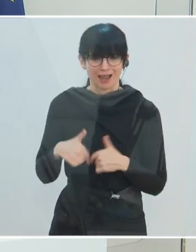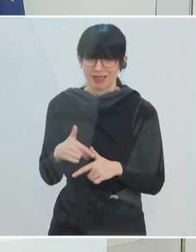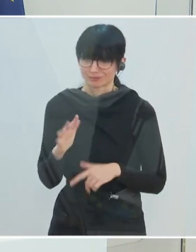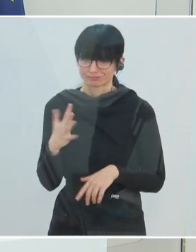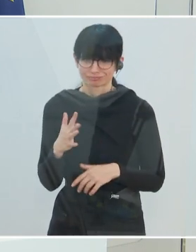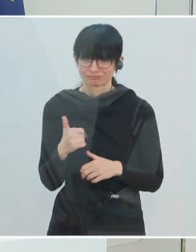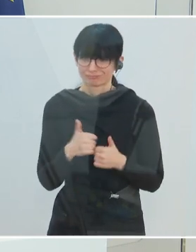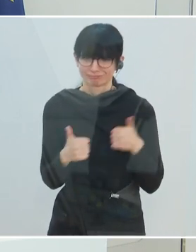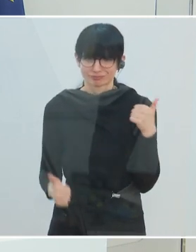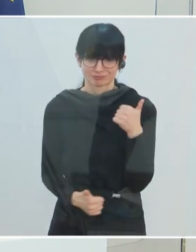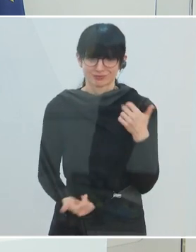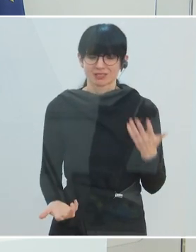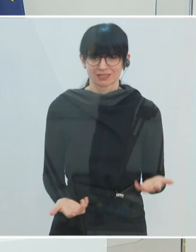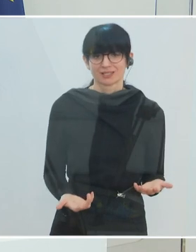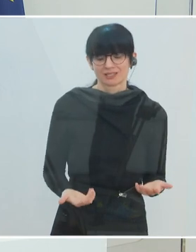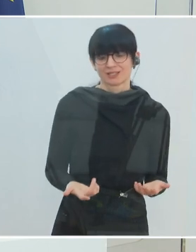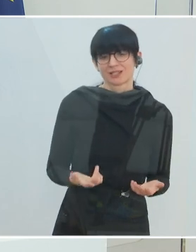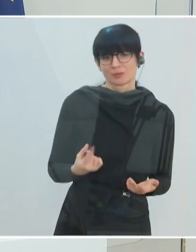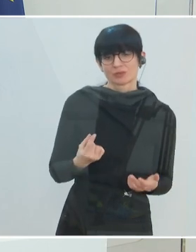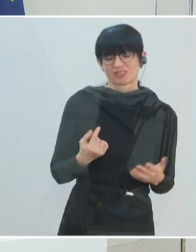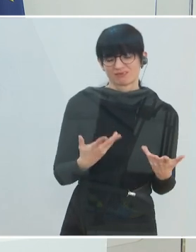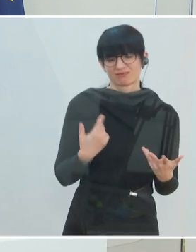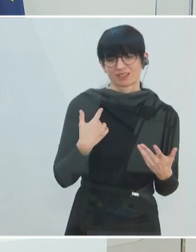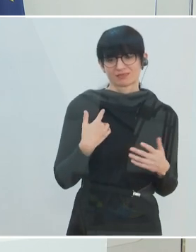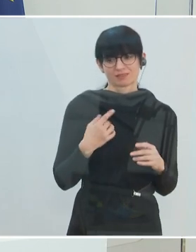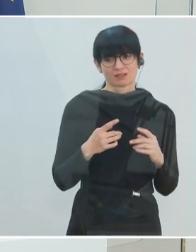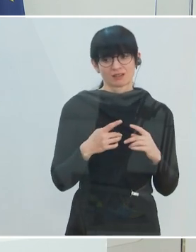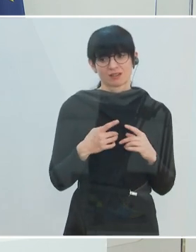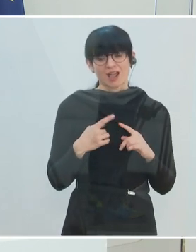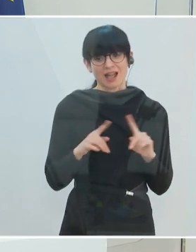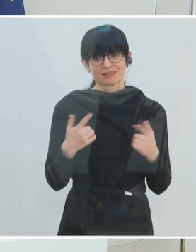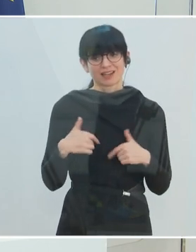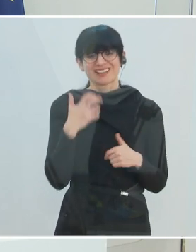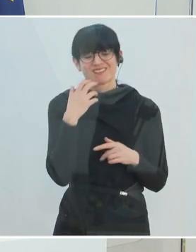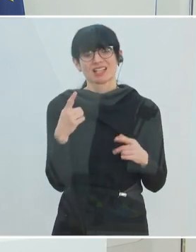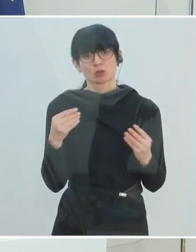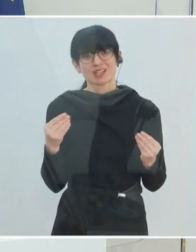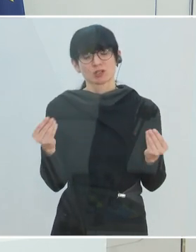noch nicht so ist und auch dort daran gearbeitet wird, dass Sie etwas Ähnliches installieren wollen.